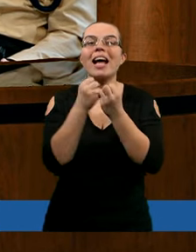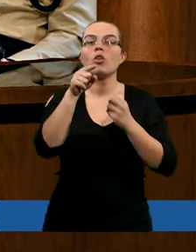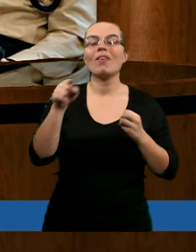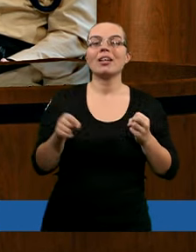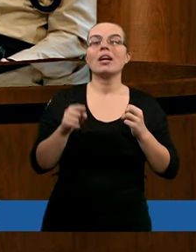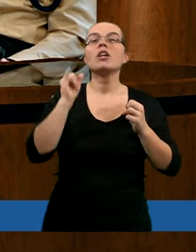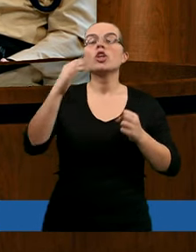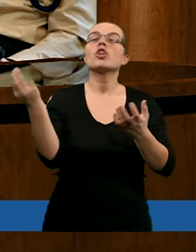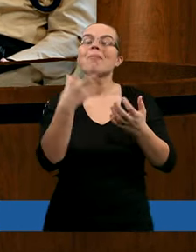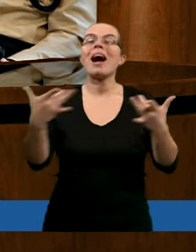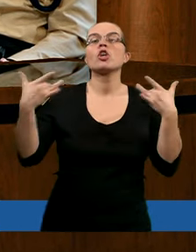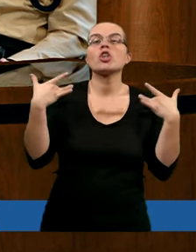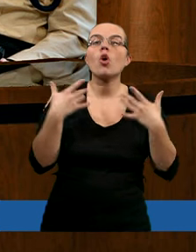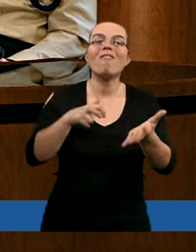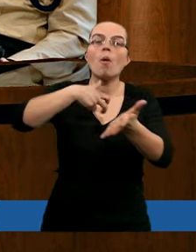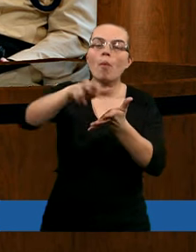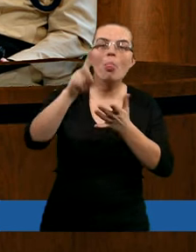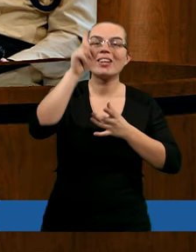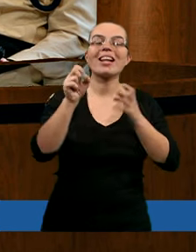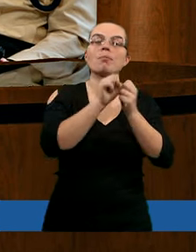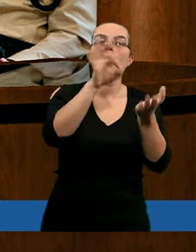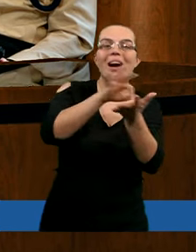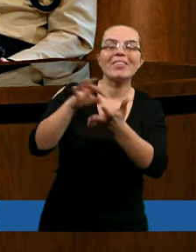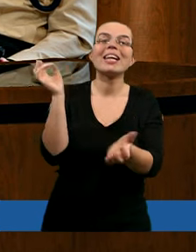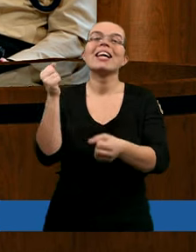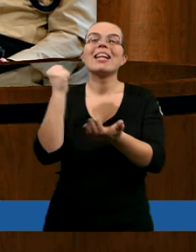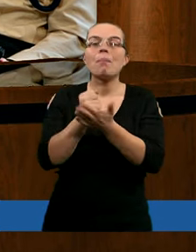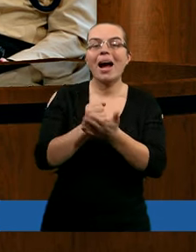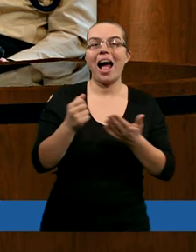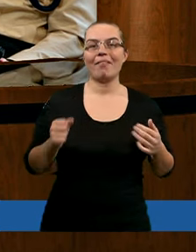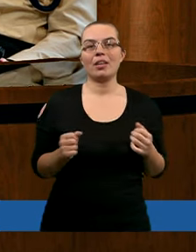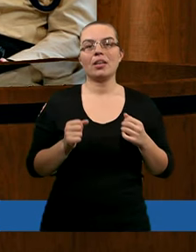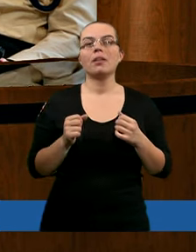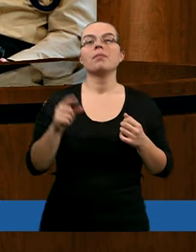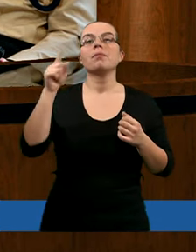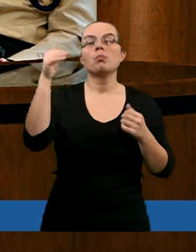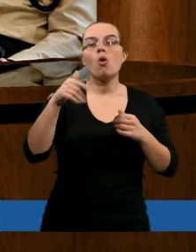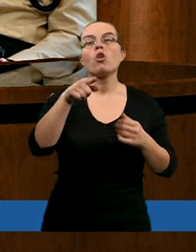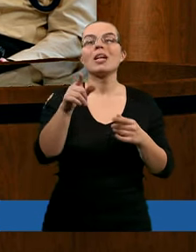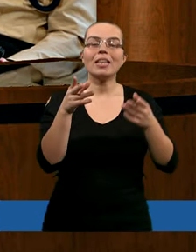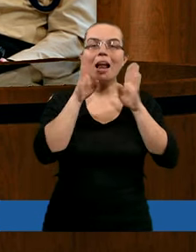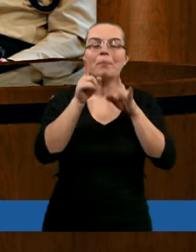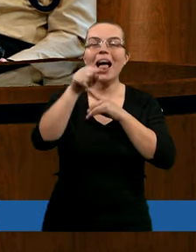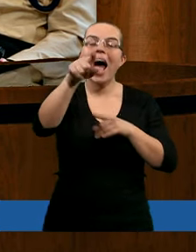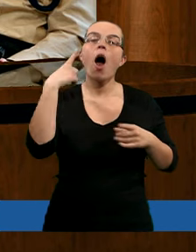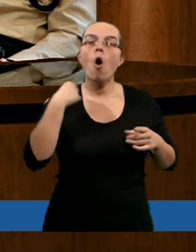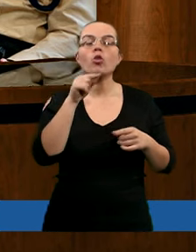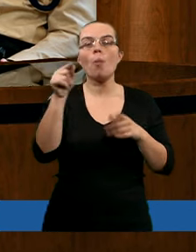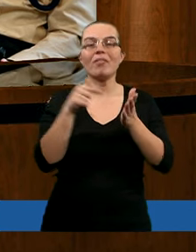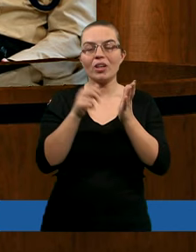trzeba tak życiowo podejść do pewnych spraw. Być takim nośnikiem nadziei dla tej osoby, tak?